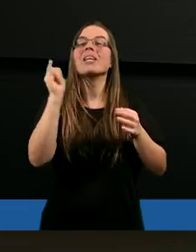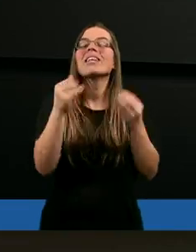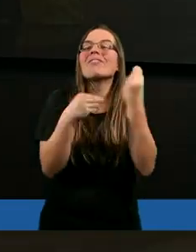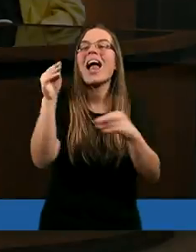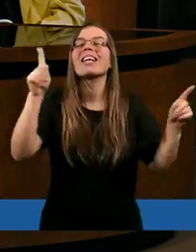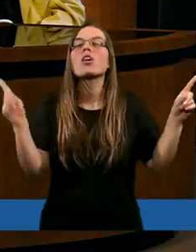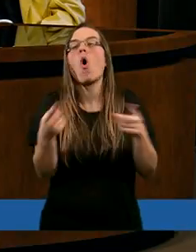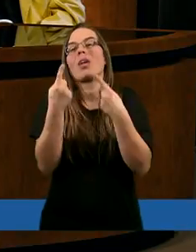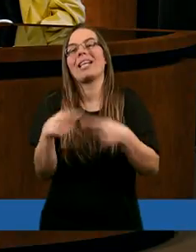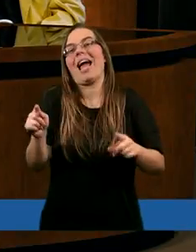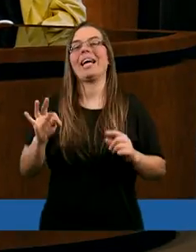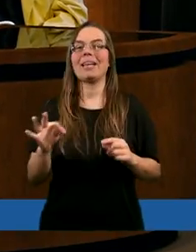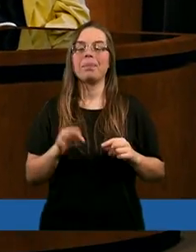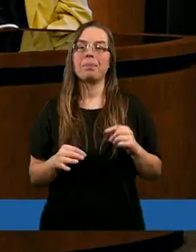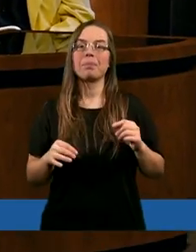koncert.